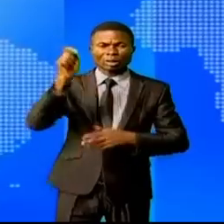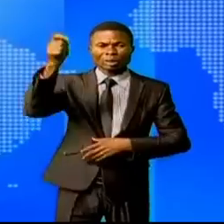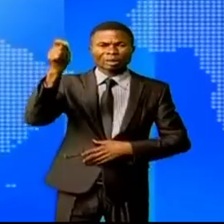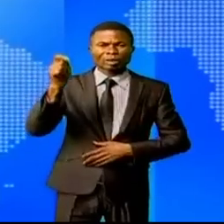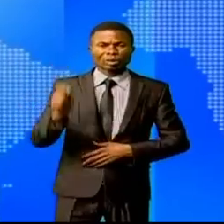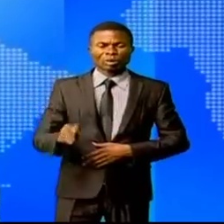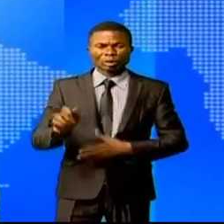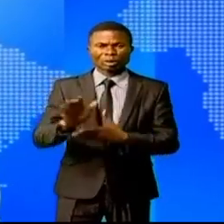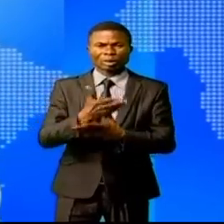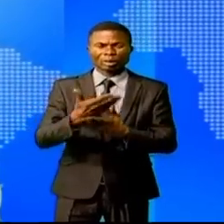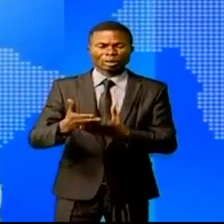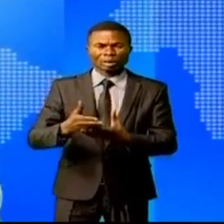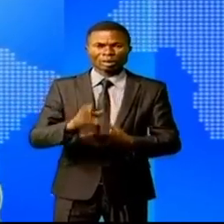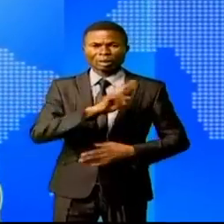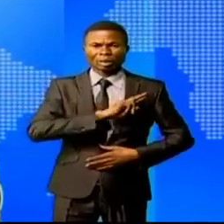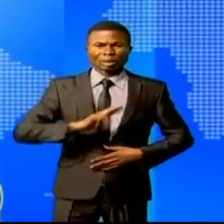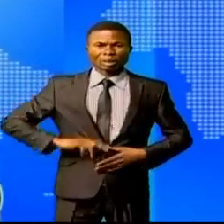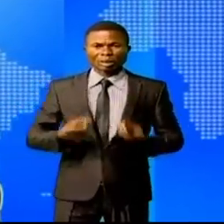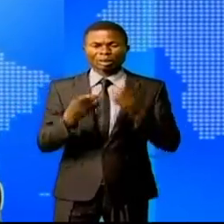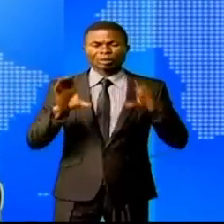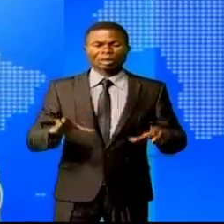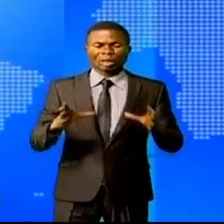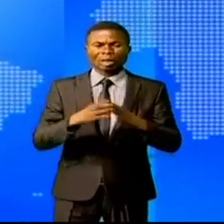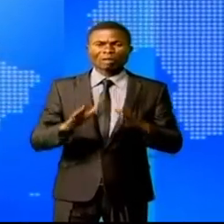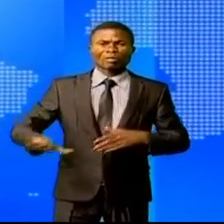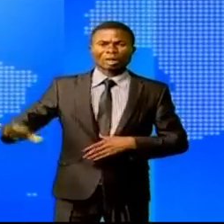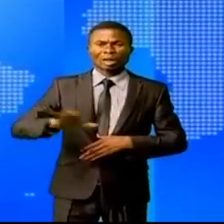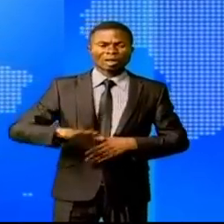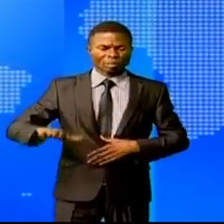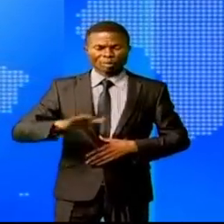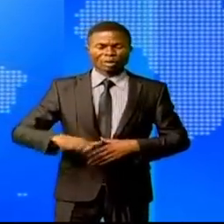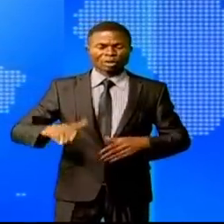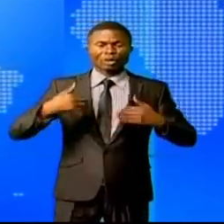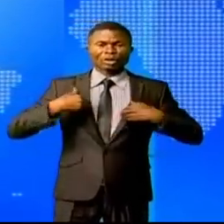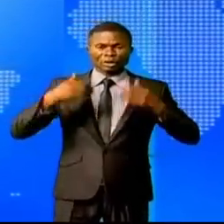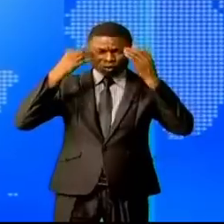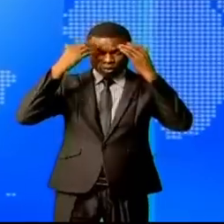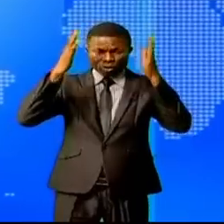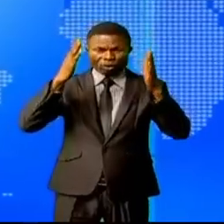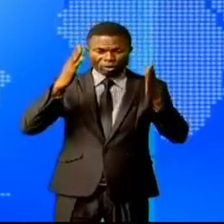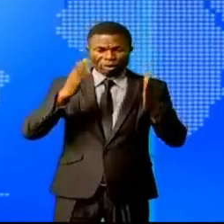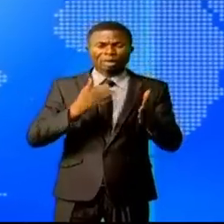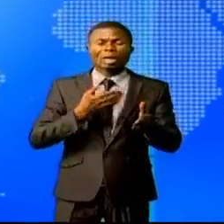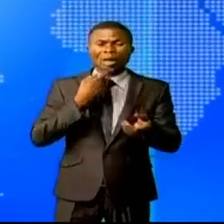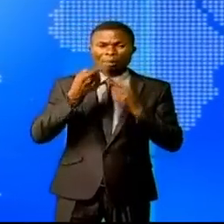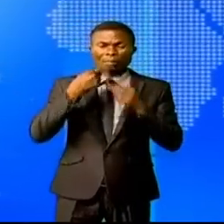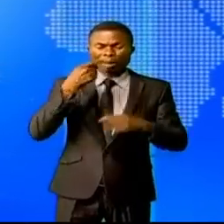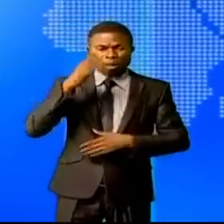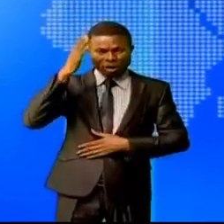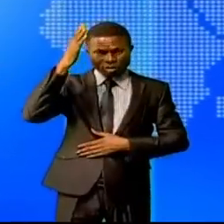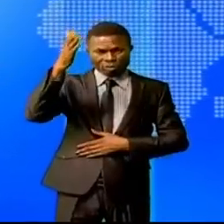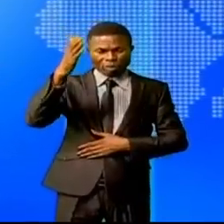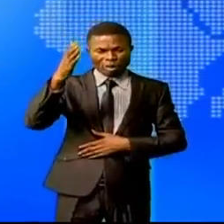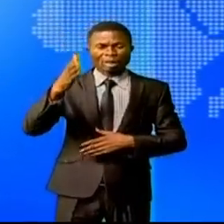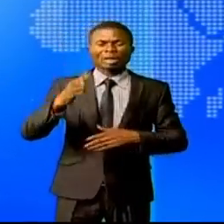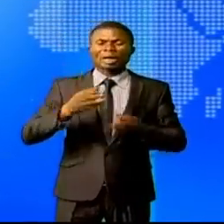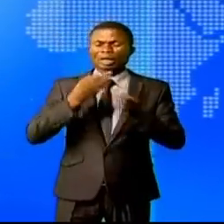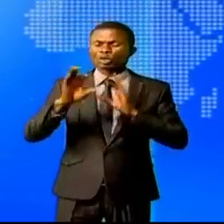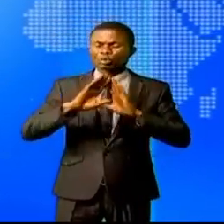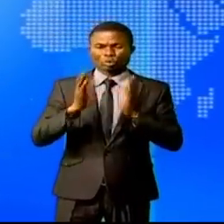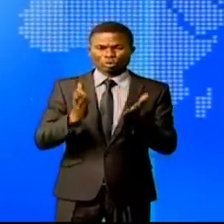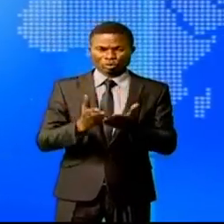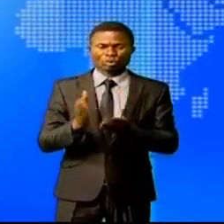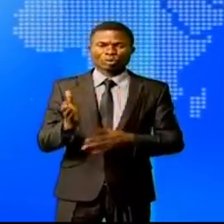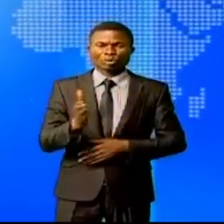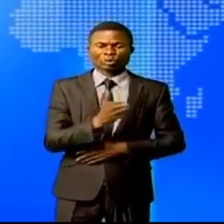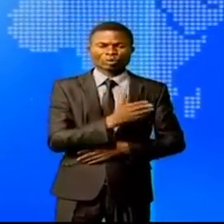entre la RDC et la République arabe d'Egypte. Nous y reviendrons avec force au détail au cours